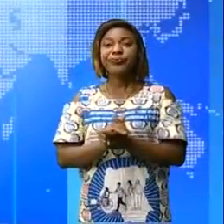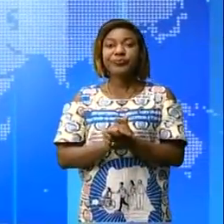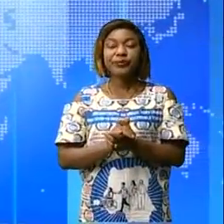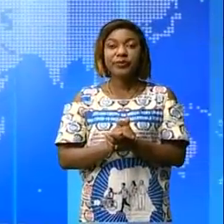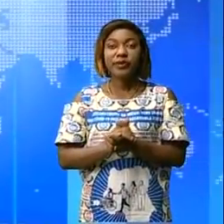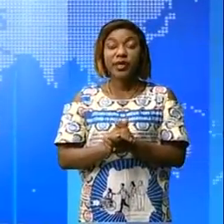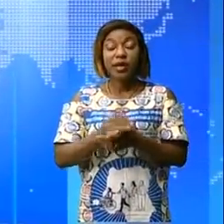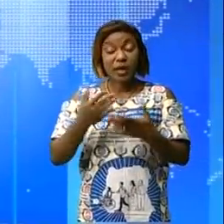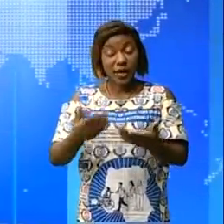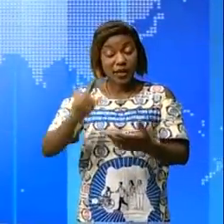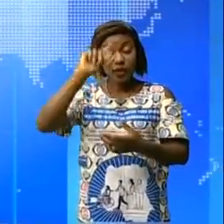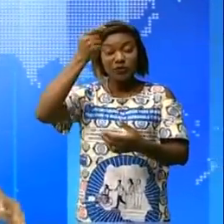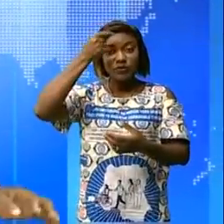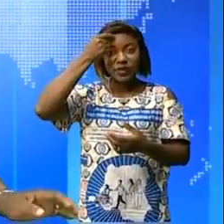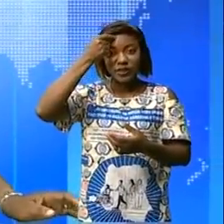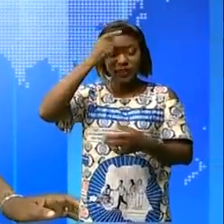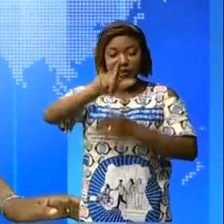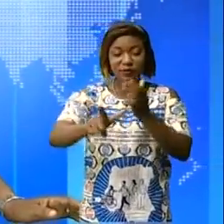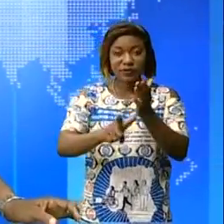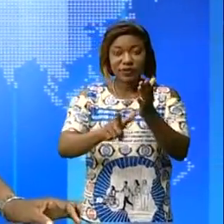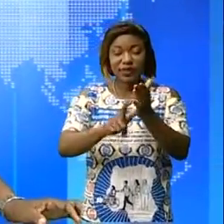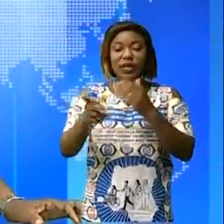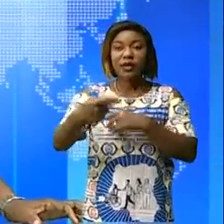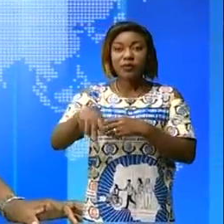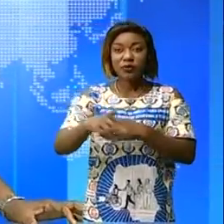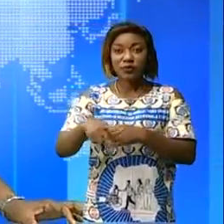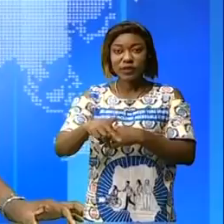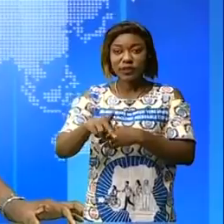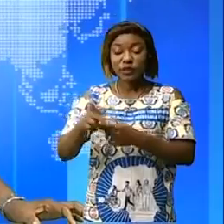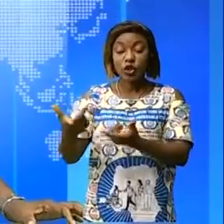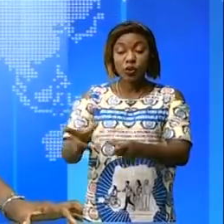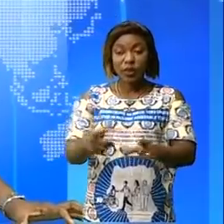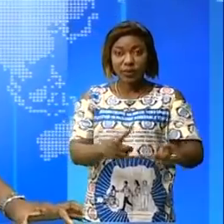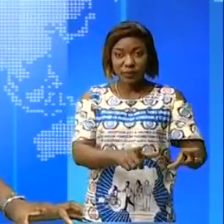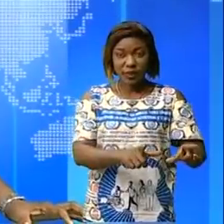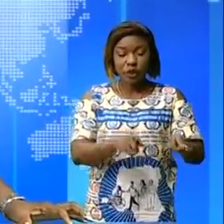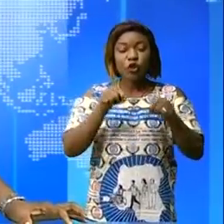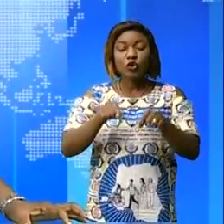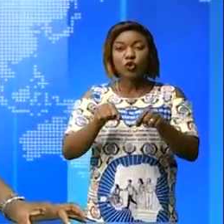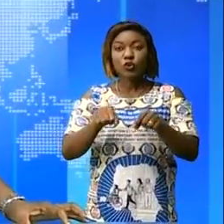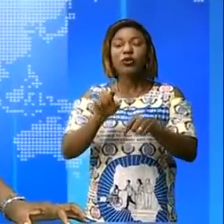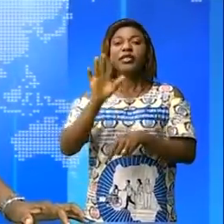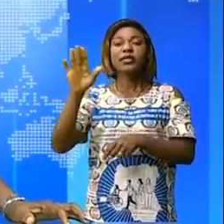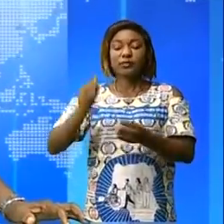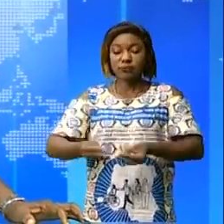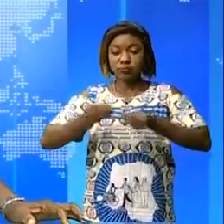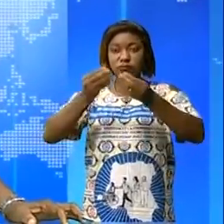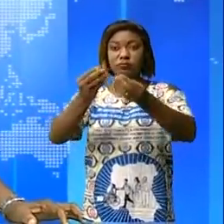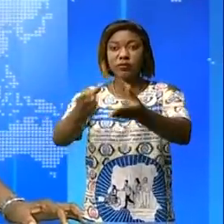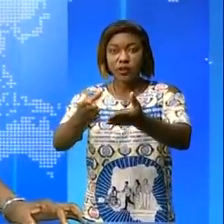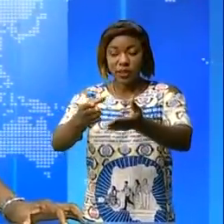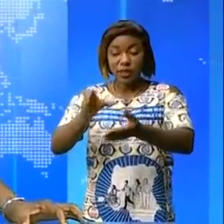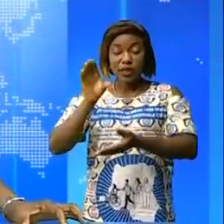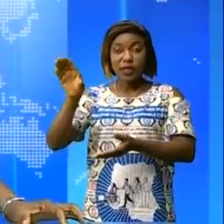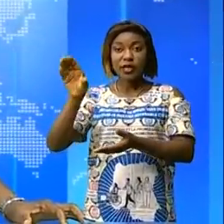Fifi Masuka, c'est le gouverneur intérimaire de la province de Lualaba. Elle est à Kinshasa pour déposer le fonds